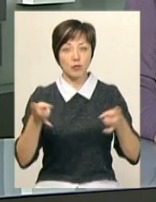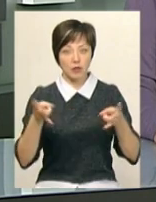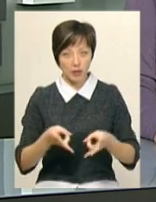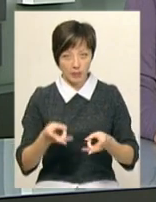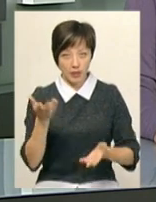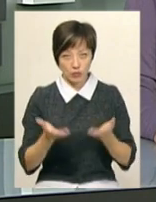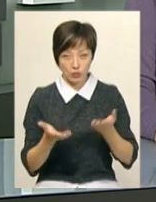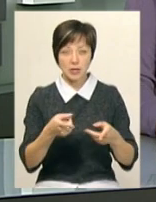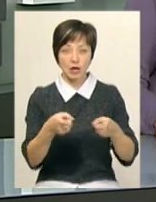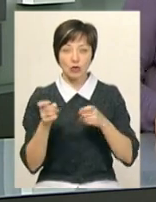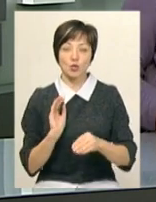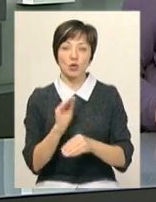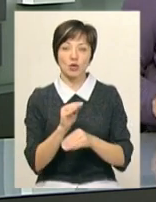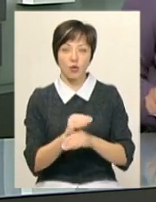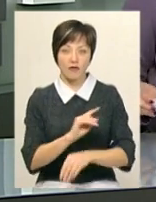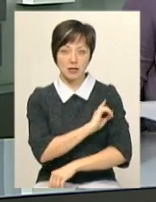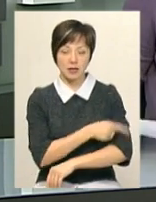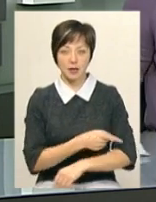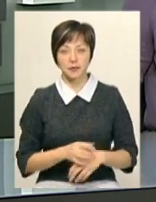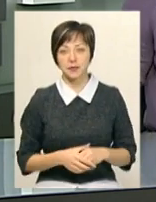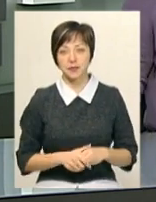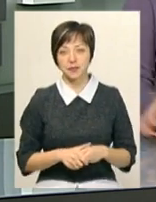залучатимуть додаткові ресурси.